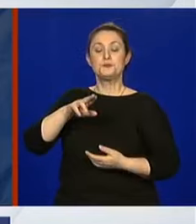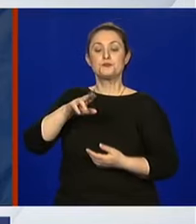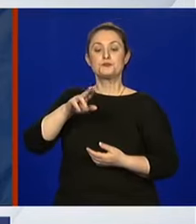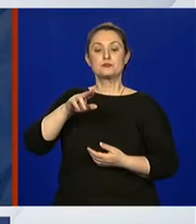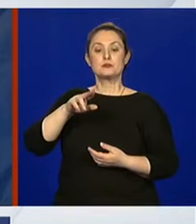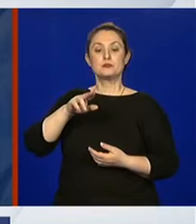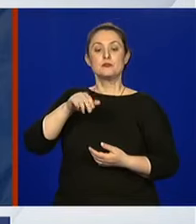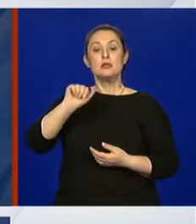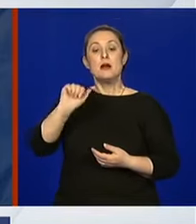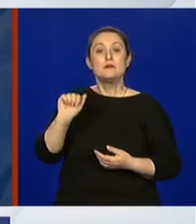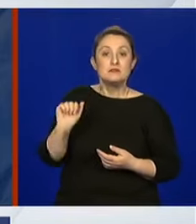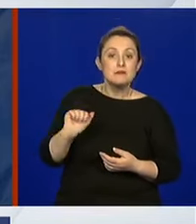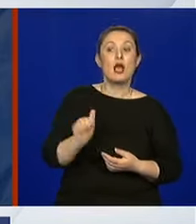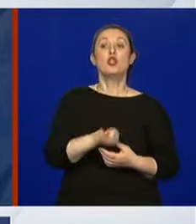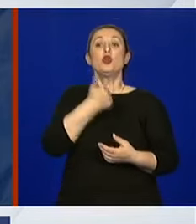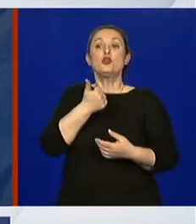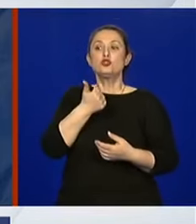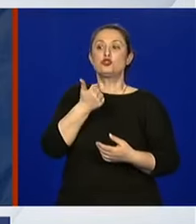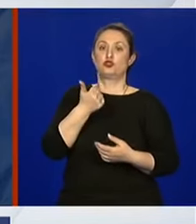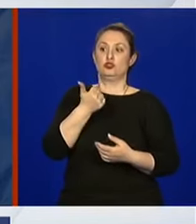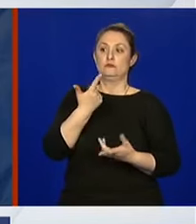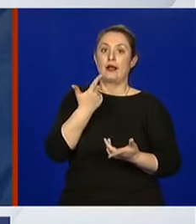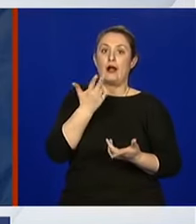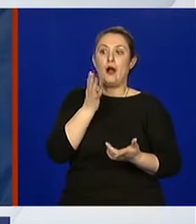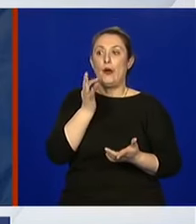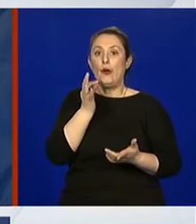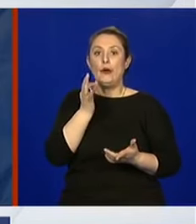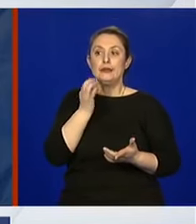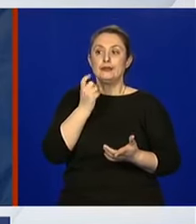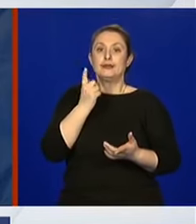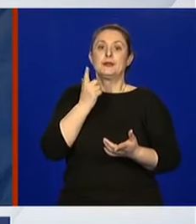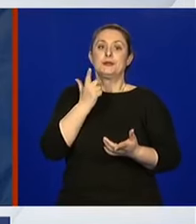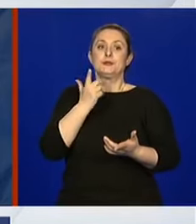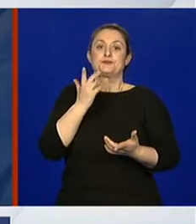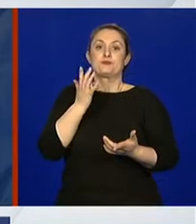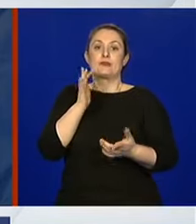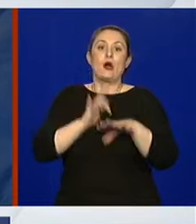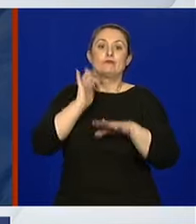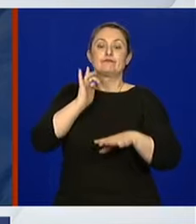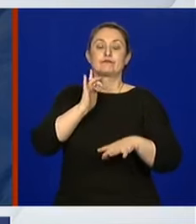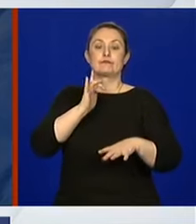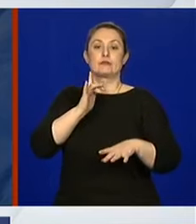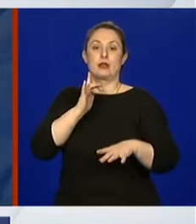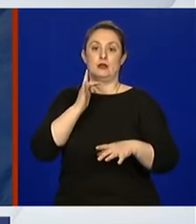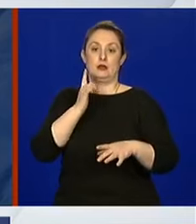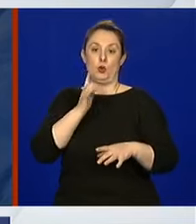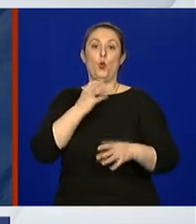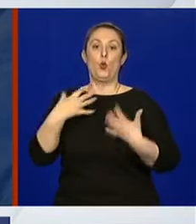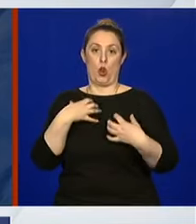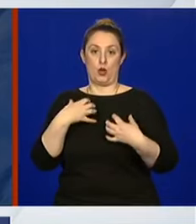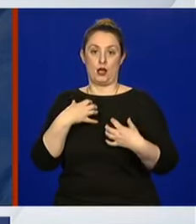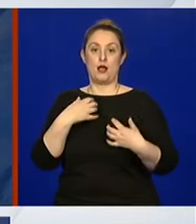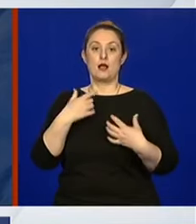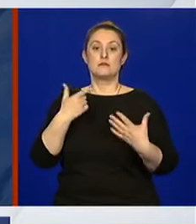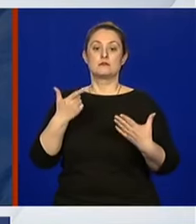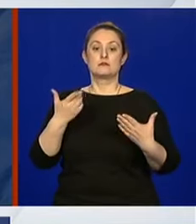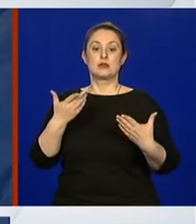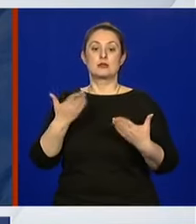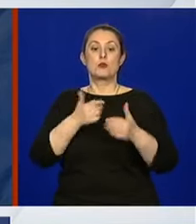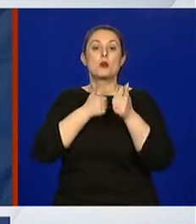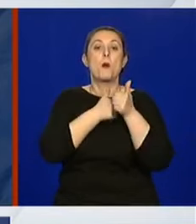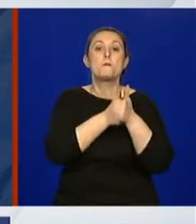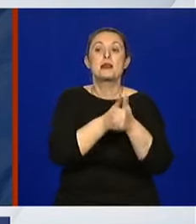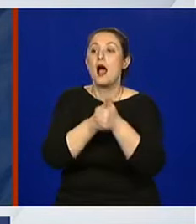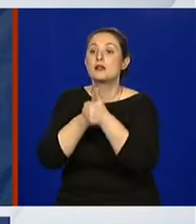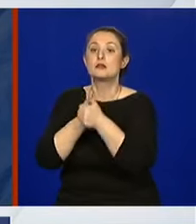i delikatniju ulogu u smislu praćenja efekata, popuštanja tih